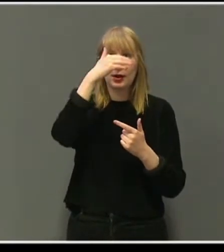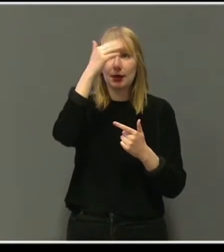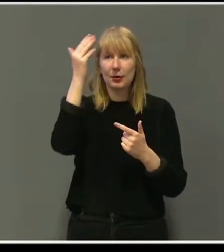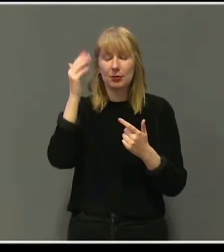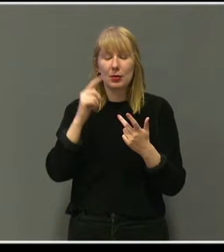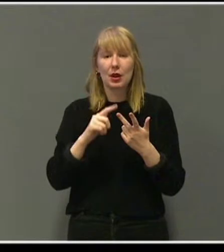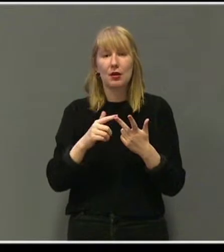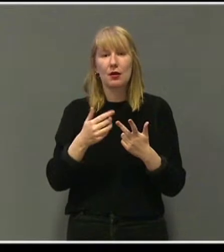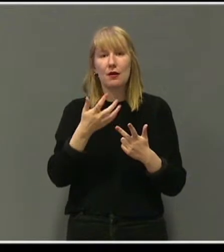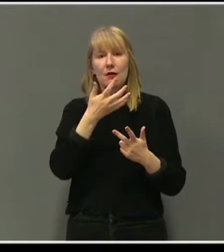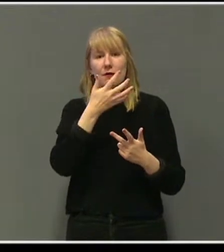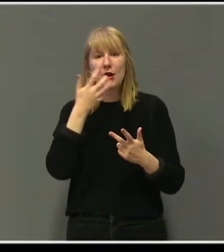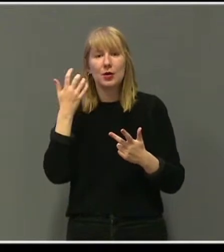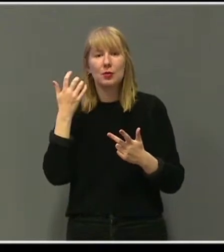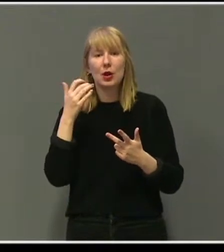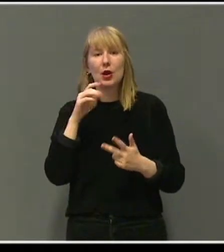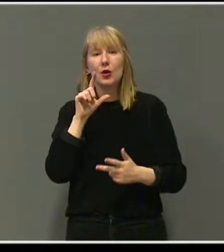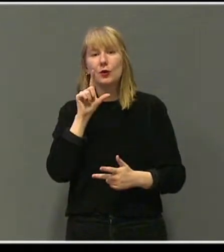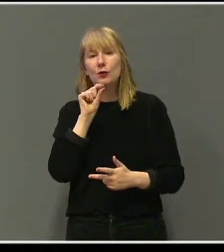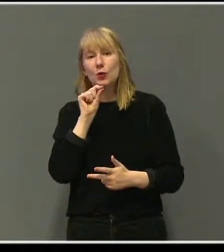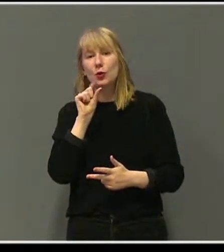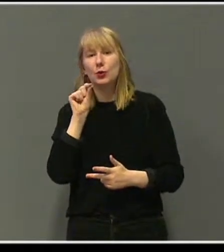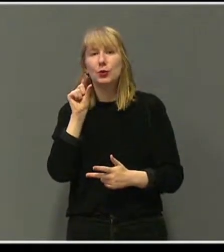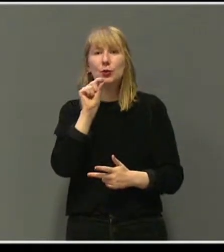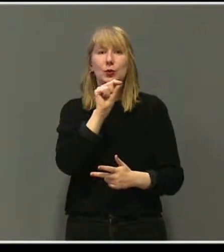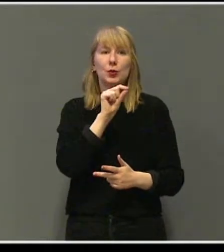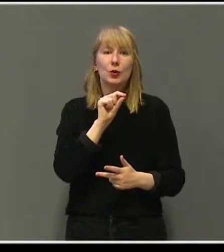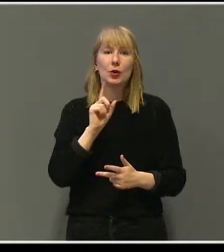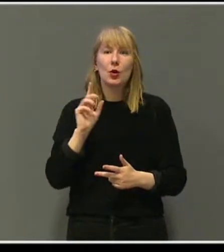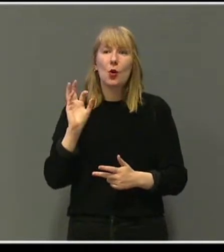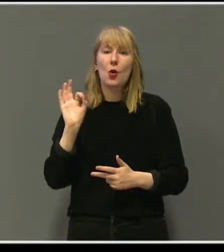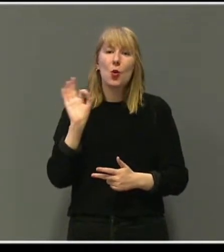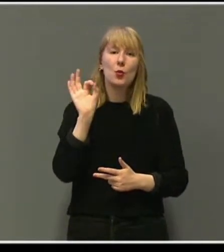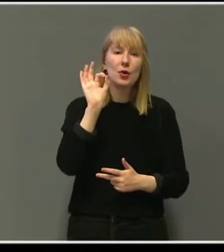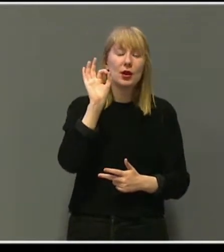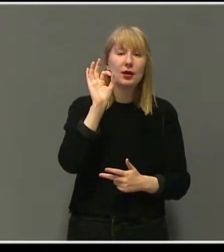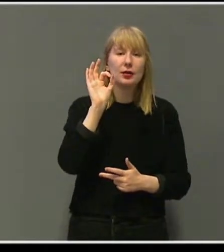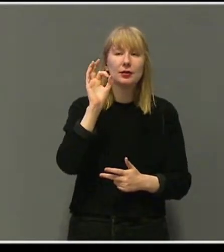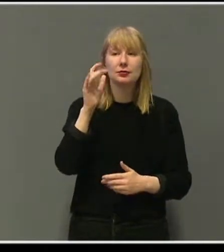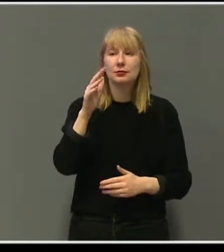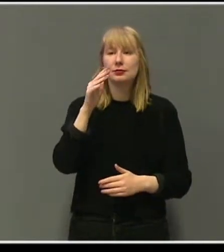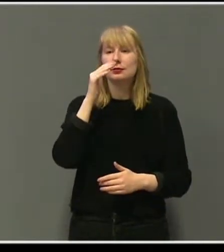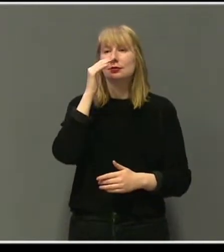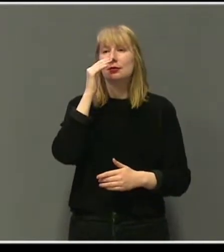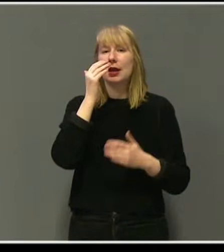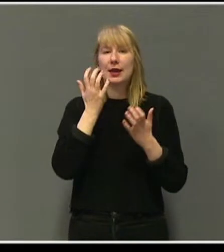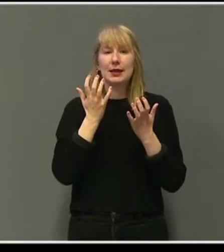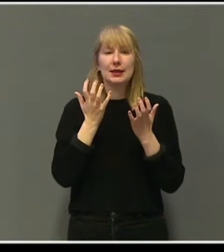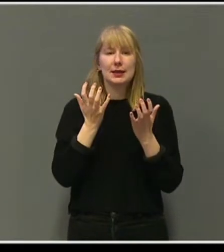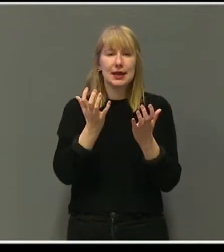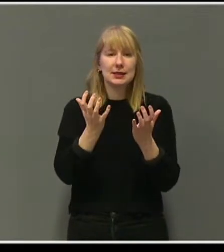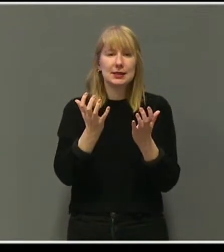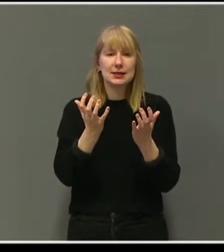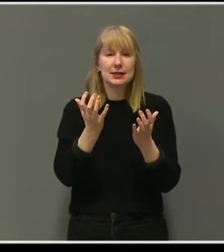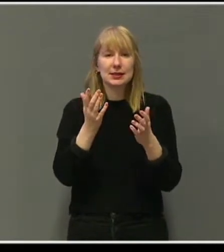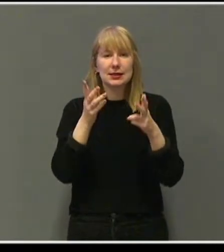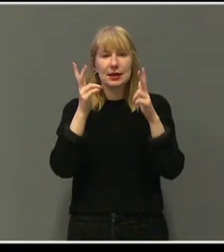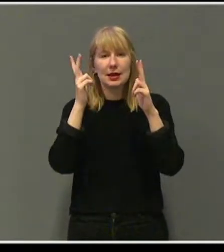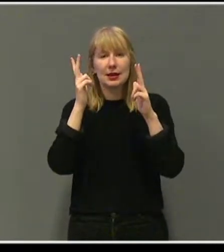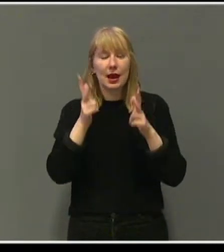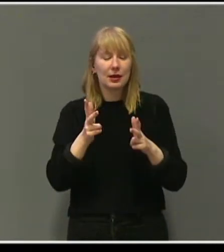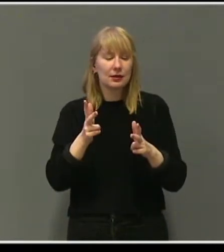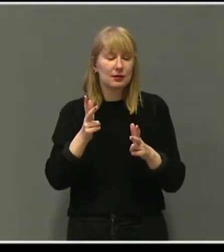varme, fulekvitter, summende humler, duften av nyslått gress, regnvått